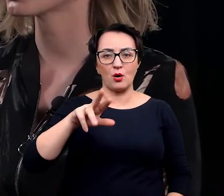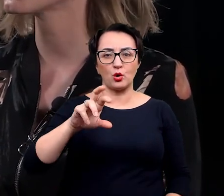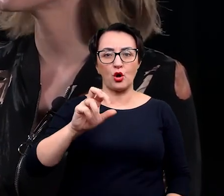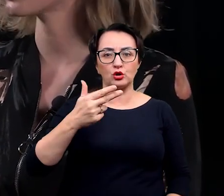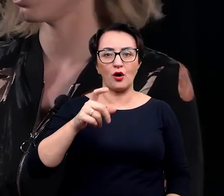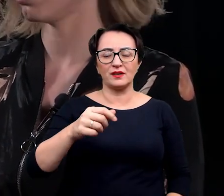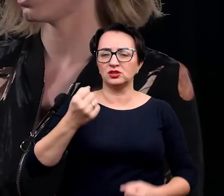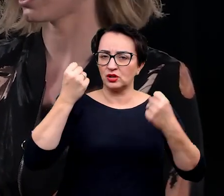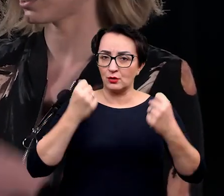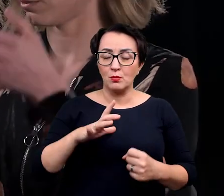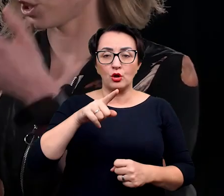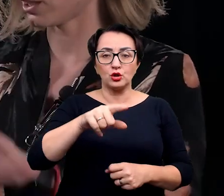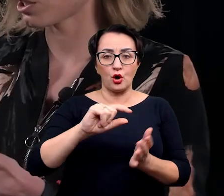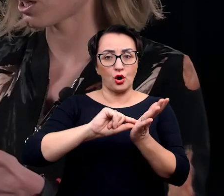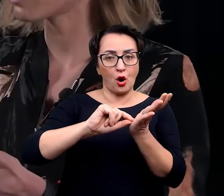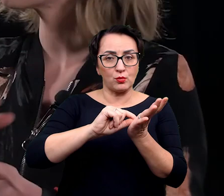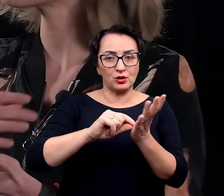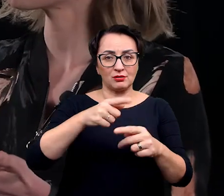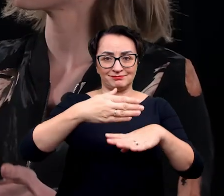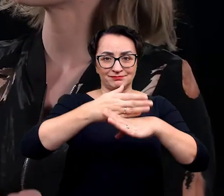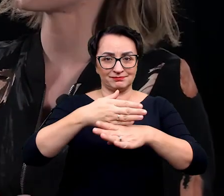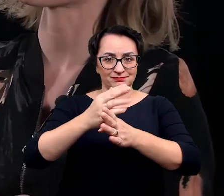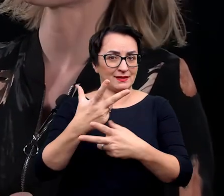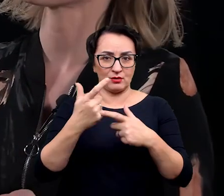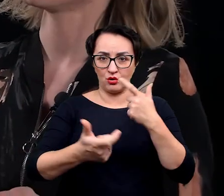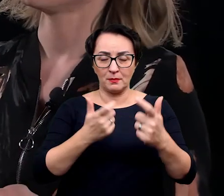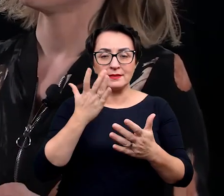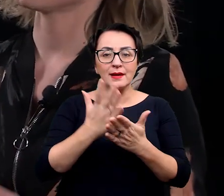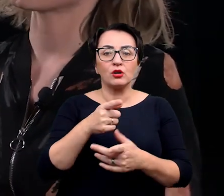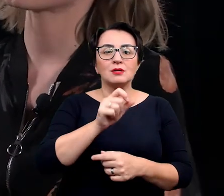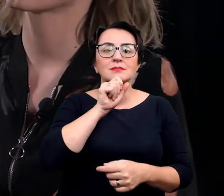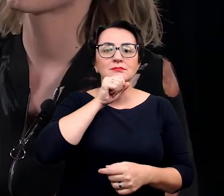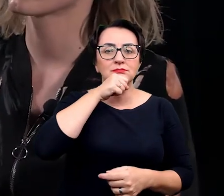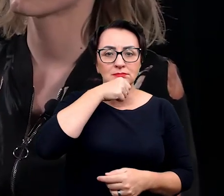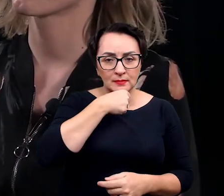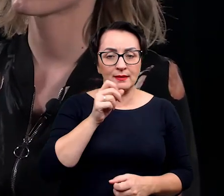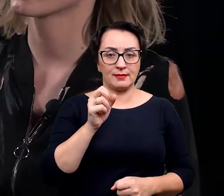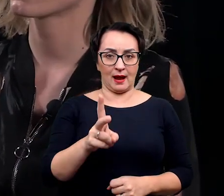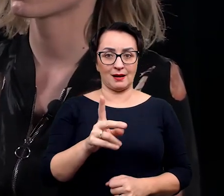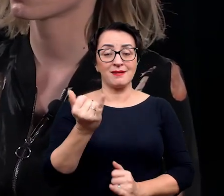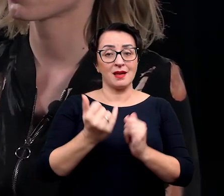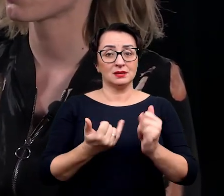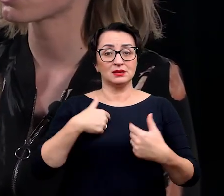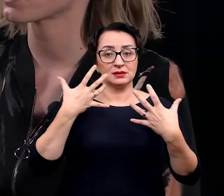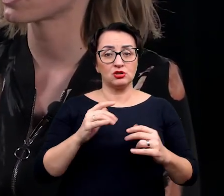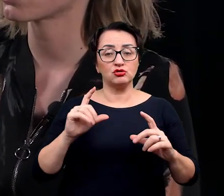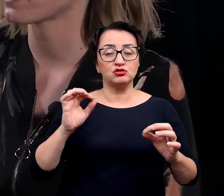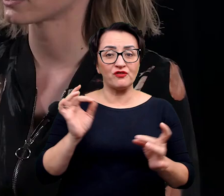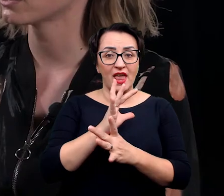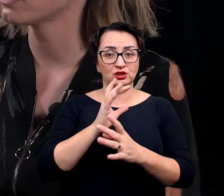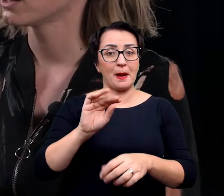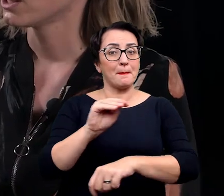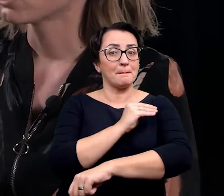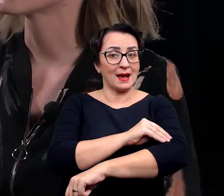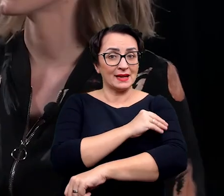komórki, które się nie dzielą. Raz wysiane na szalkę mogą się już tylko zestarzeć. Więc jeśli chce się mieć świeży materiał do